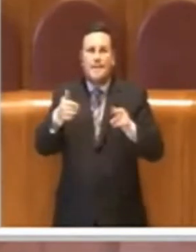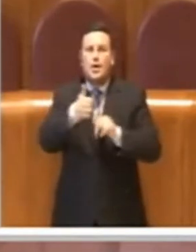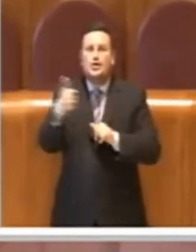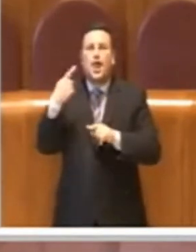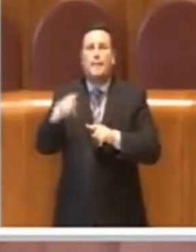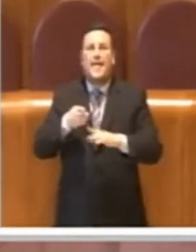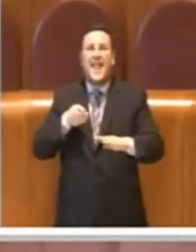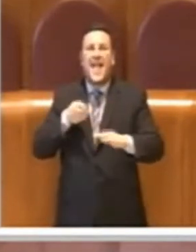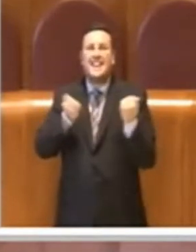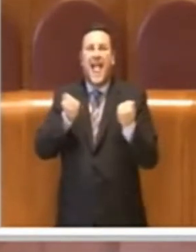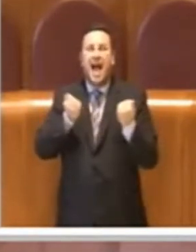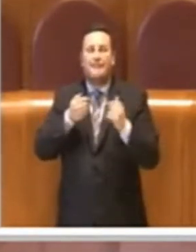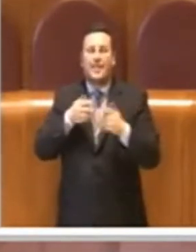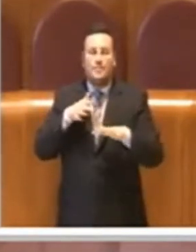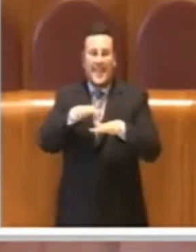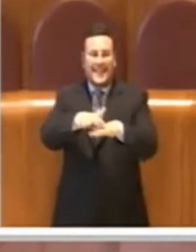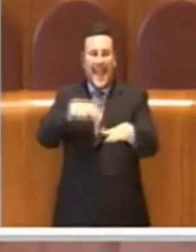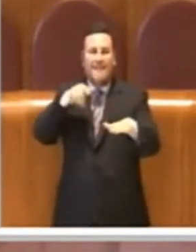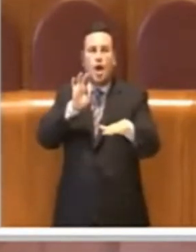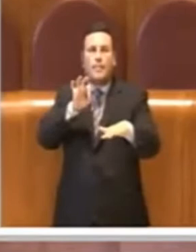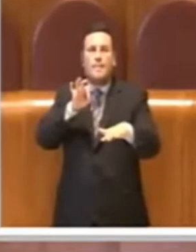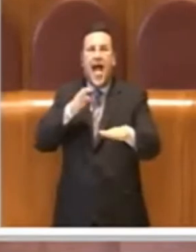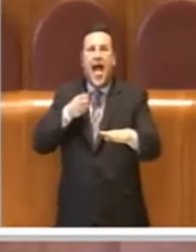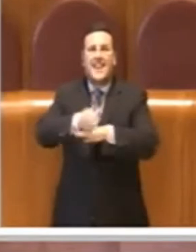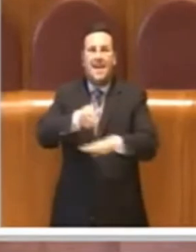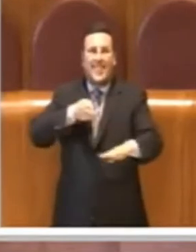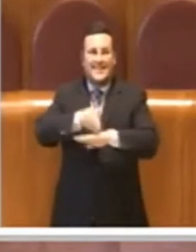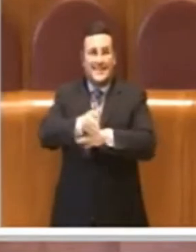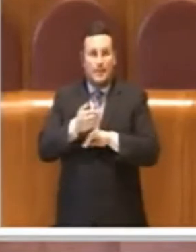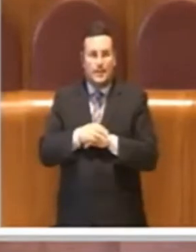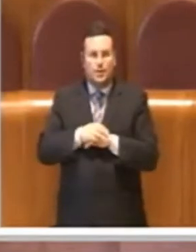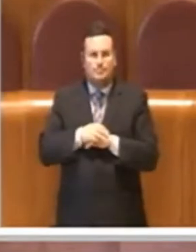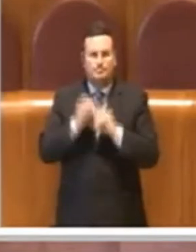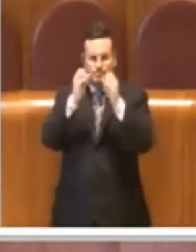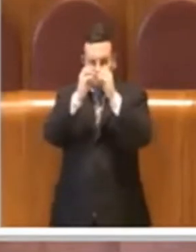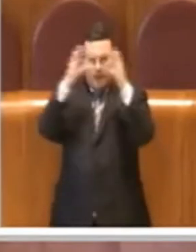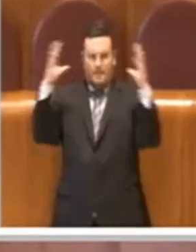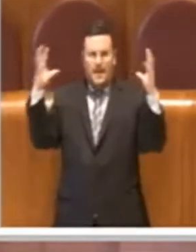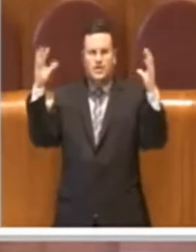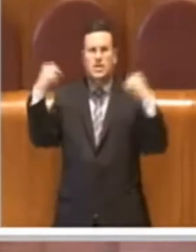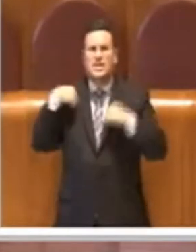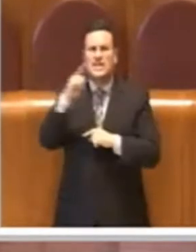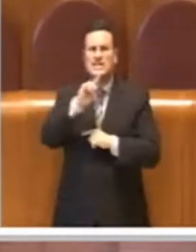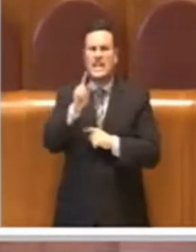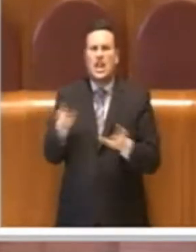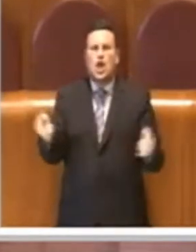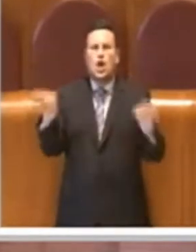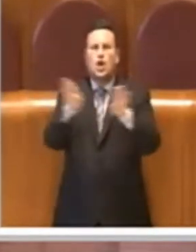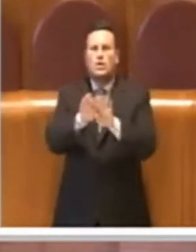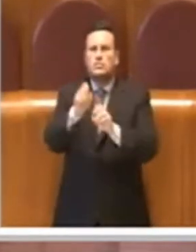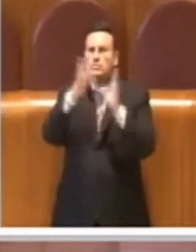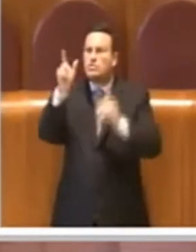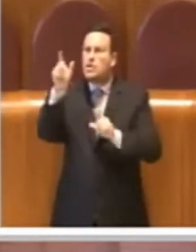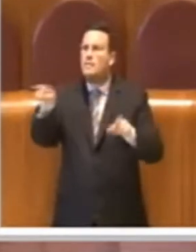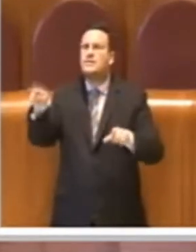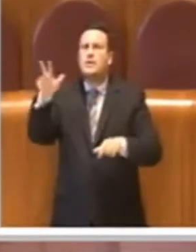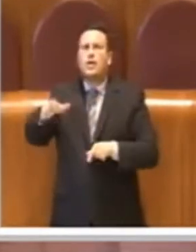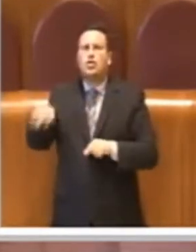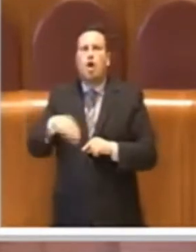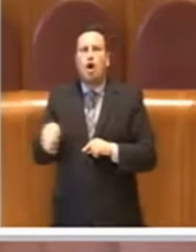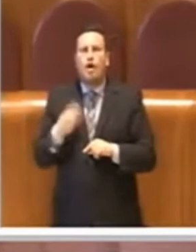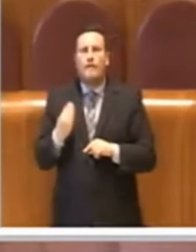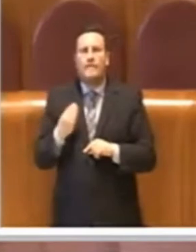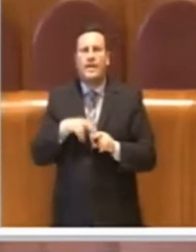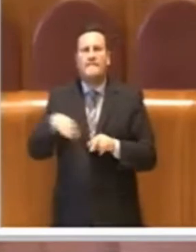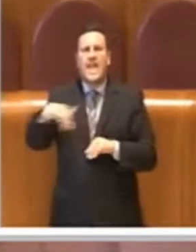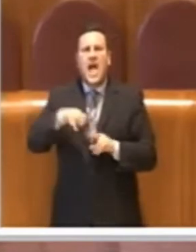perché vorrei capire, anche ammesso che ragioniamo al contrario e per assurdo, abolisco la ZATL, vorrei capire le persone dove parcheggiano a Via